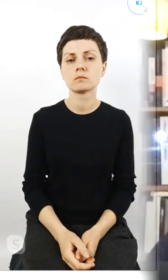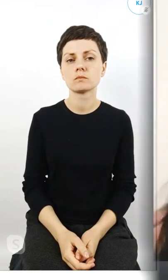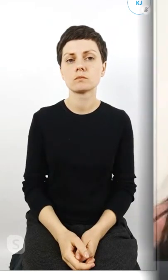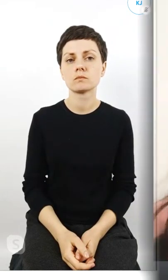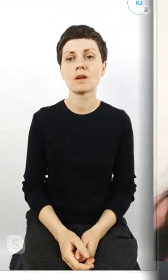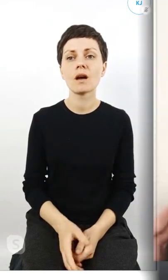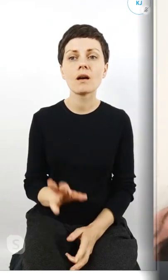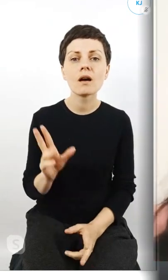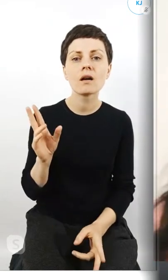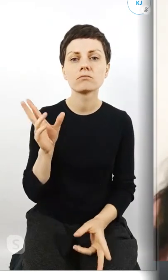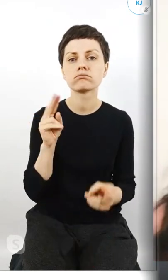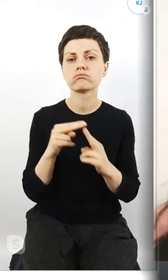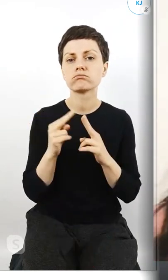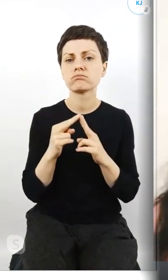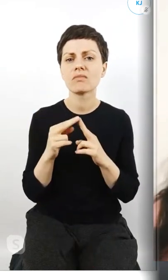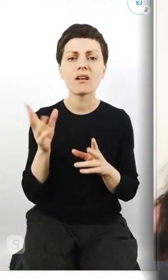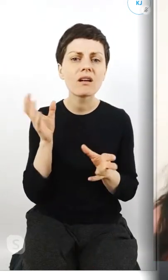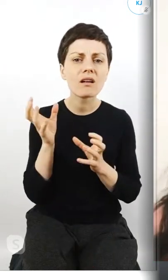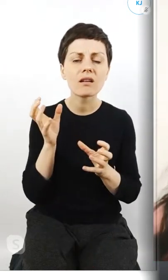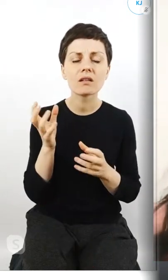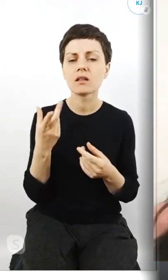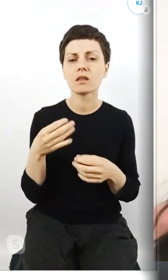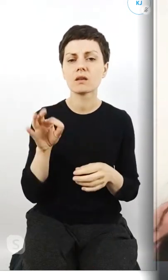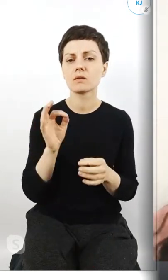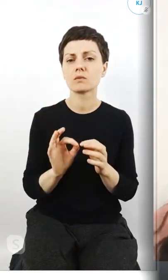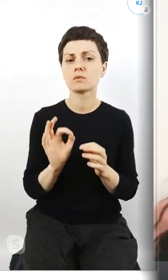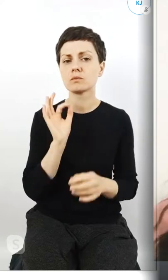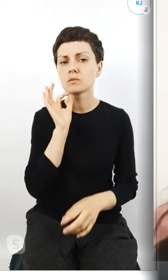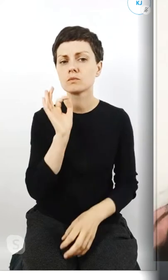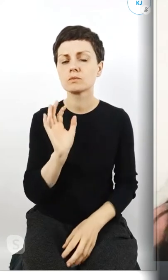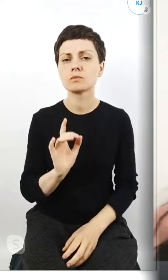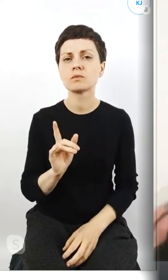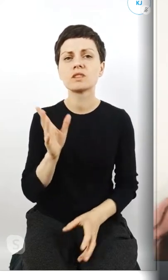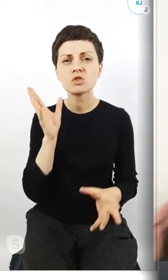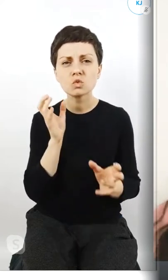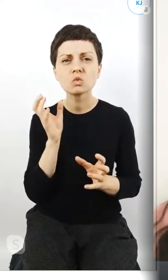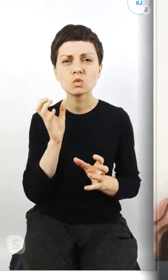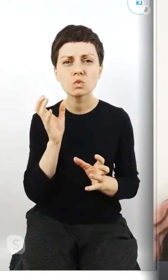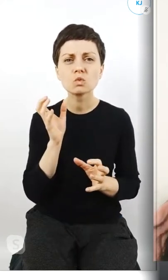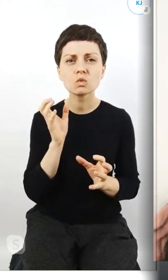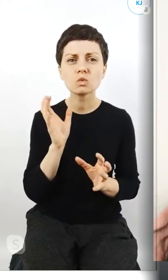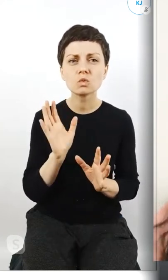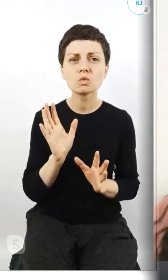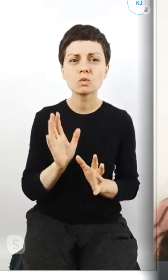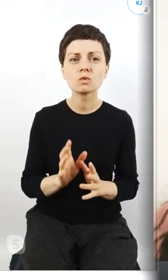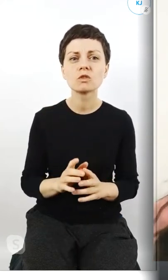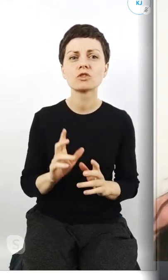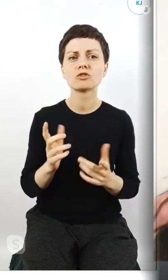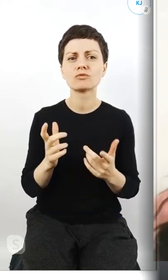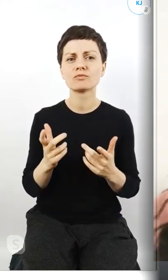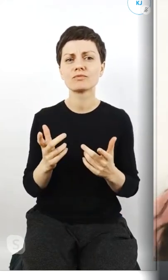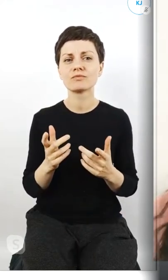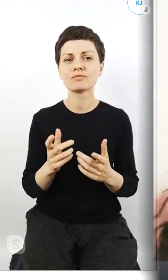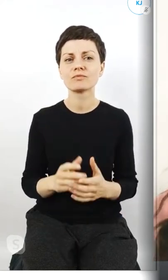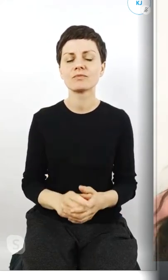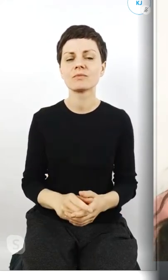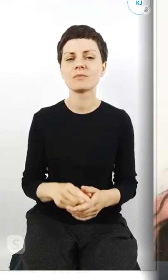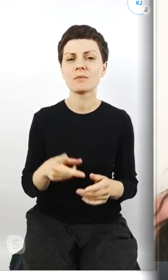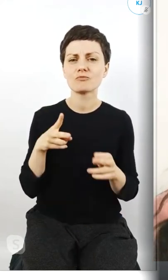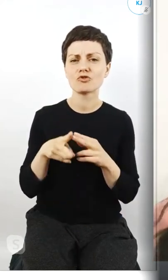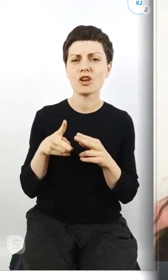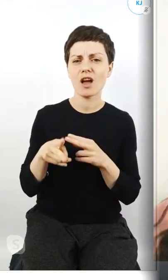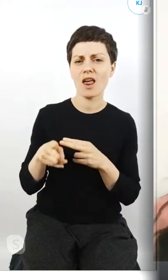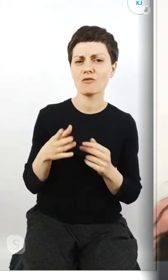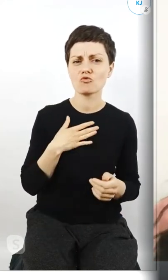Słyszę, słyszę, bo coś... Cześć, ja nazywam się Aleksandra Borzęcka, jestem radną Młodzieżowej